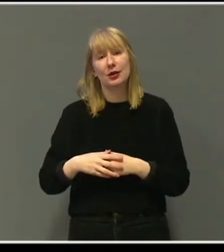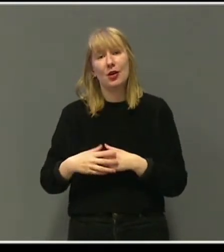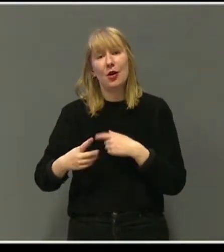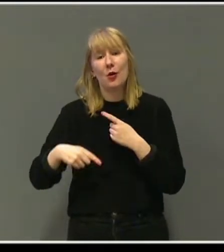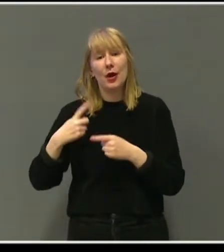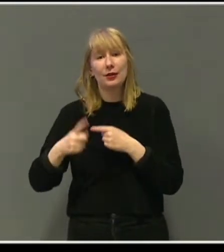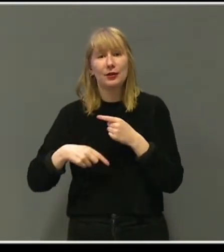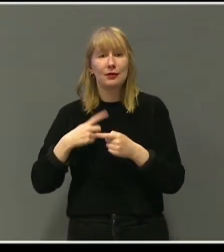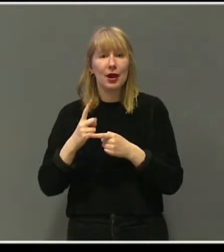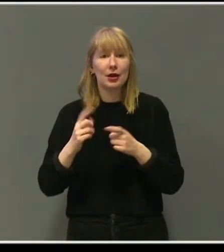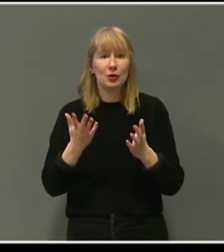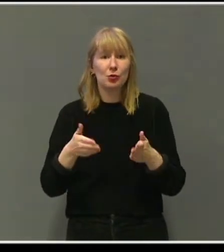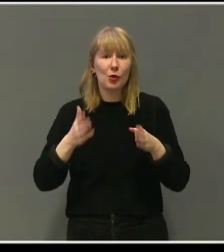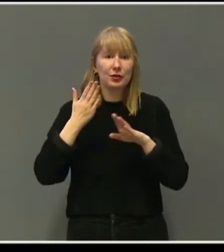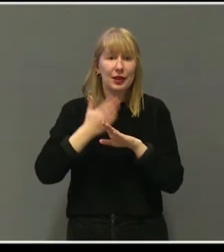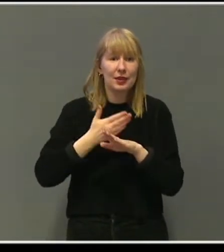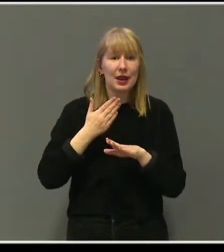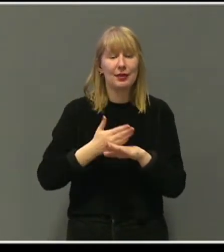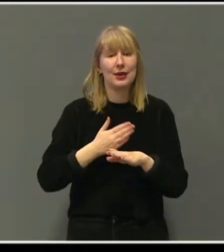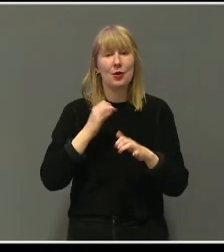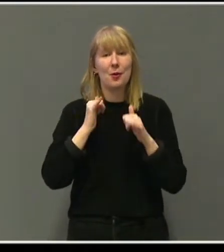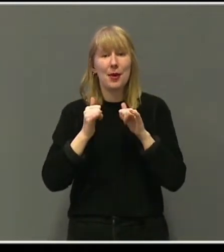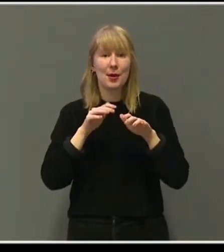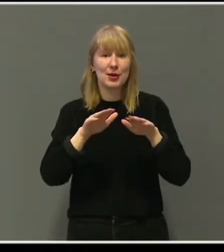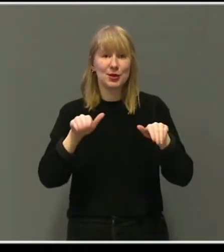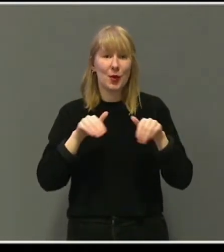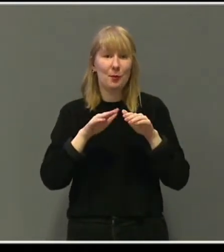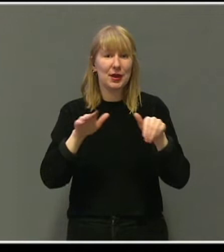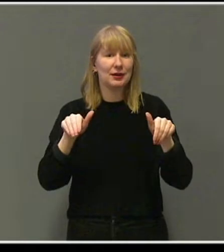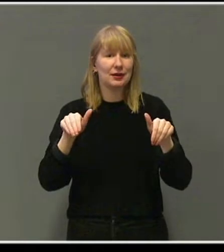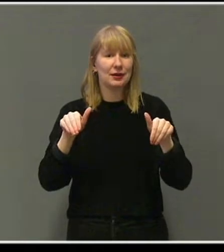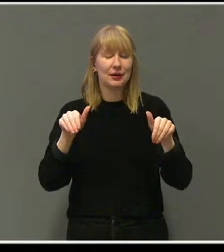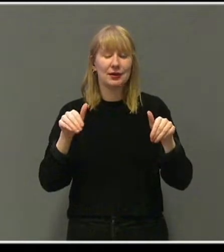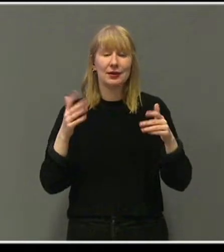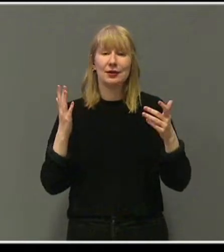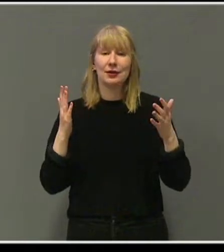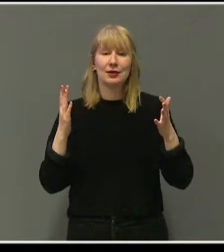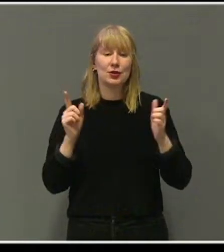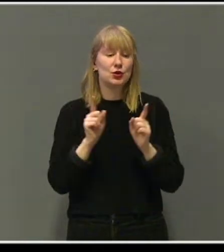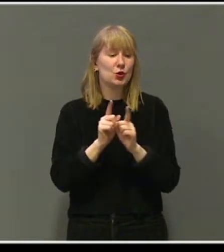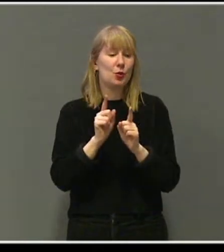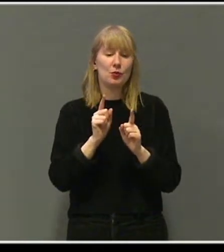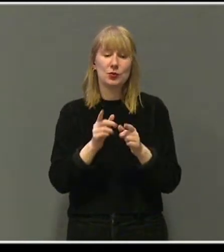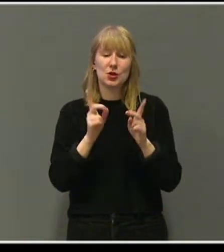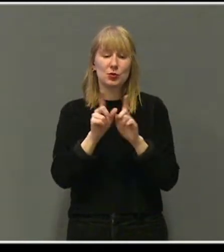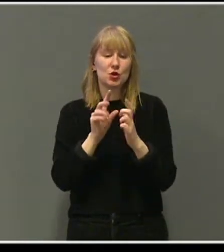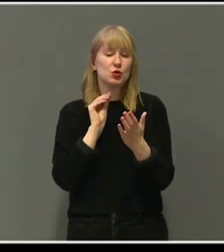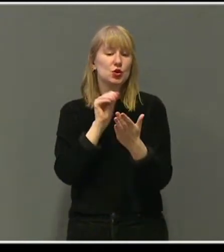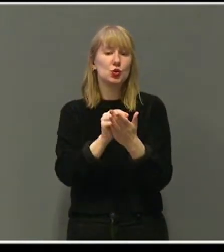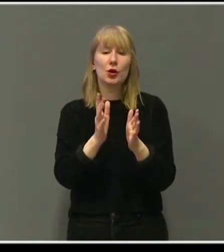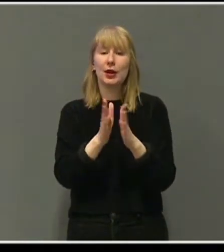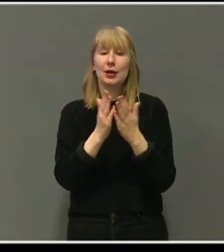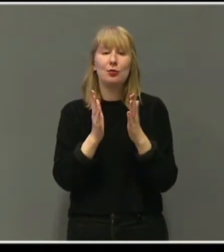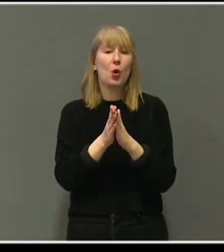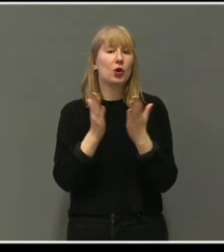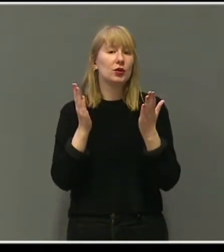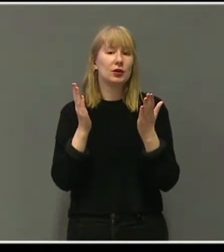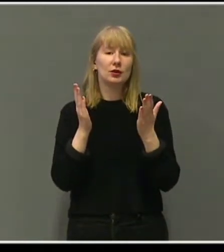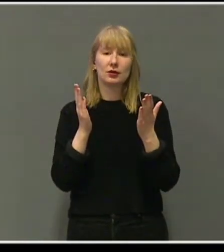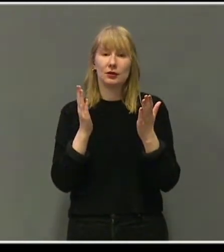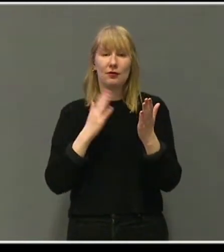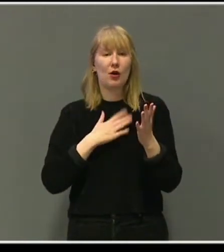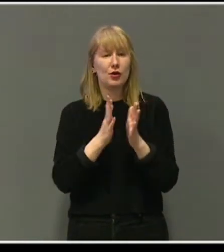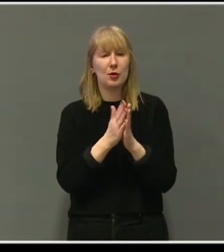pottetrening og babysvømming. Alt var som beskrevet i bøkene vi hadde kjøpt eller lånt, og som lå i